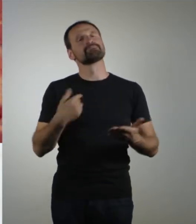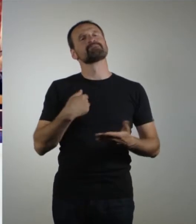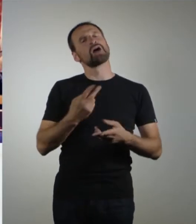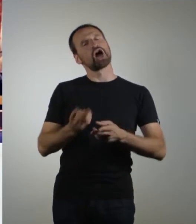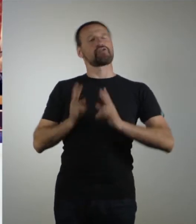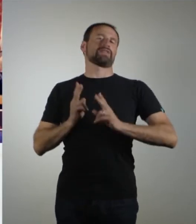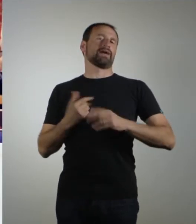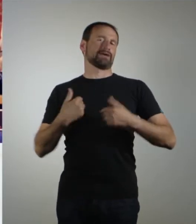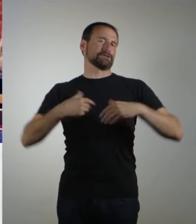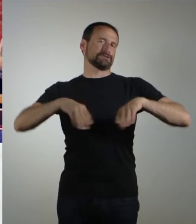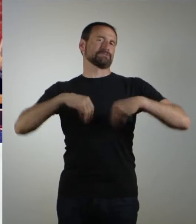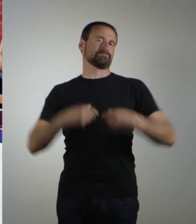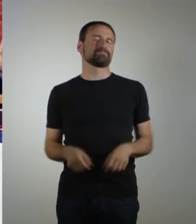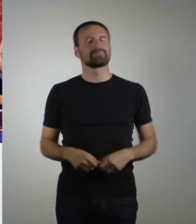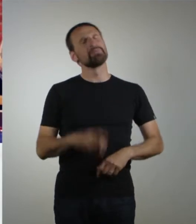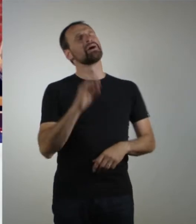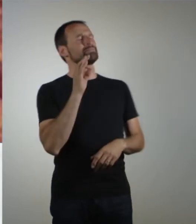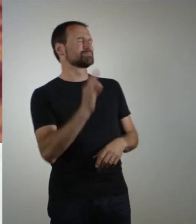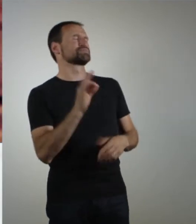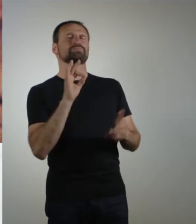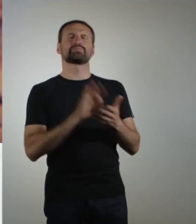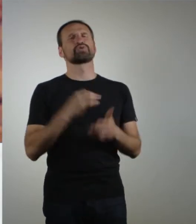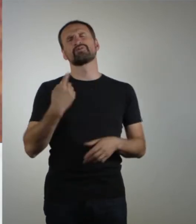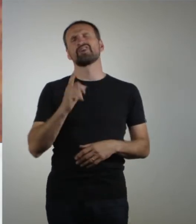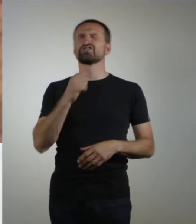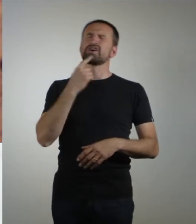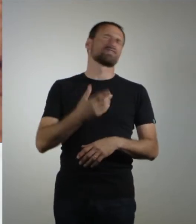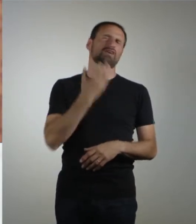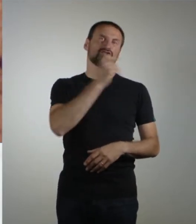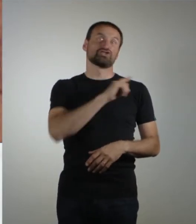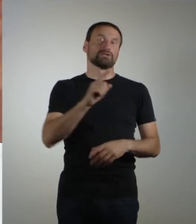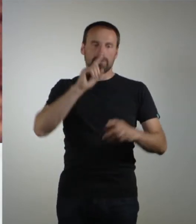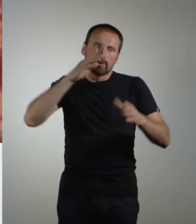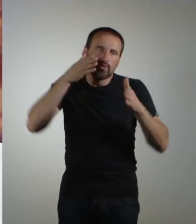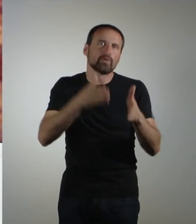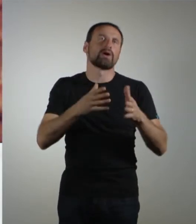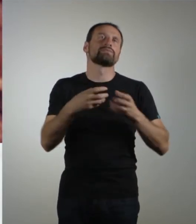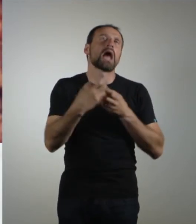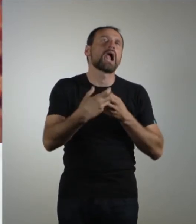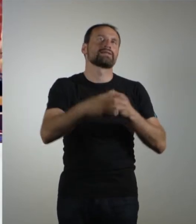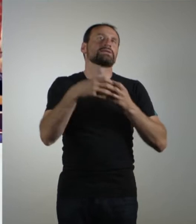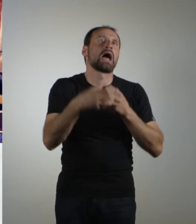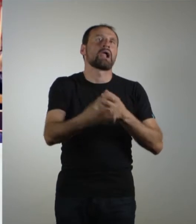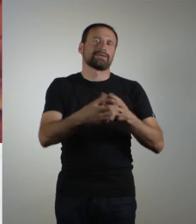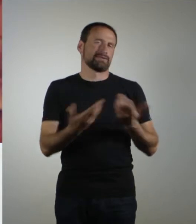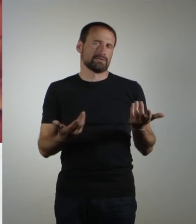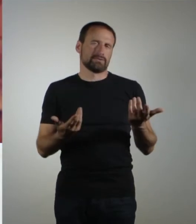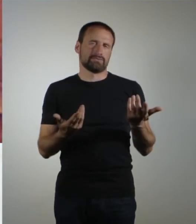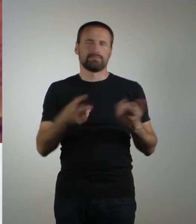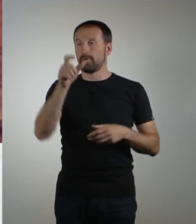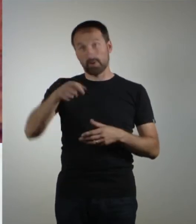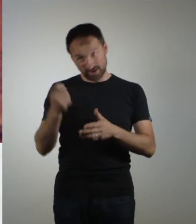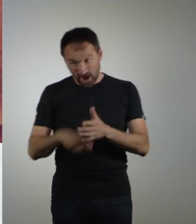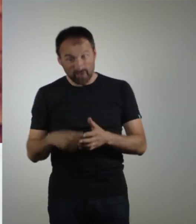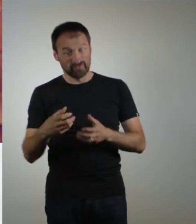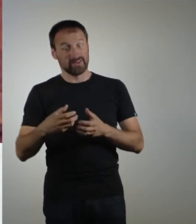wir auch annehmen. Wobei wir uns auch zu einem bestimmten Punkt mal dafür entschieden haben, nicht als erstes mit der Nachhaltigkeitskeule um uns zu werfen. Man kauft ja